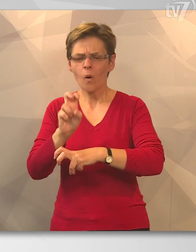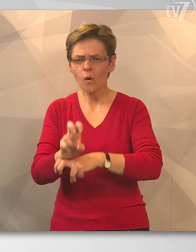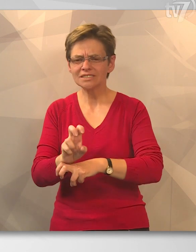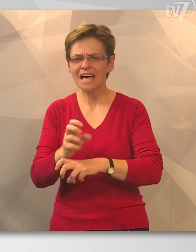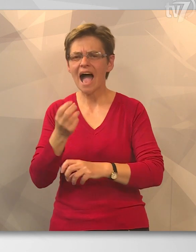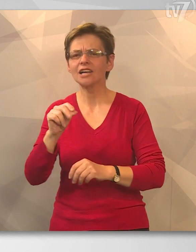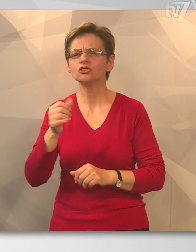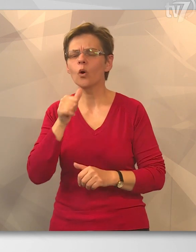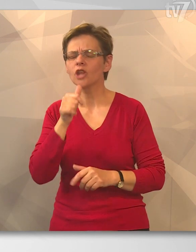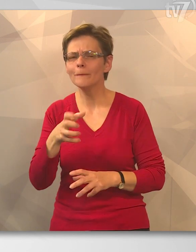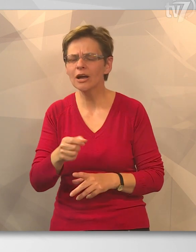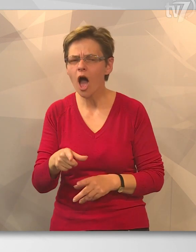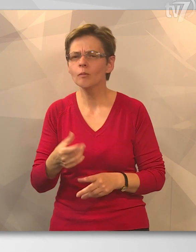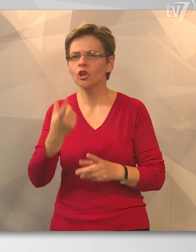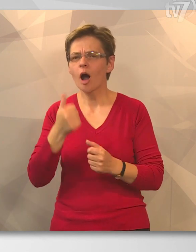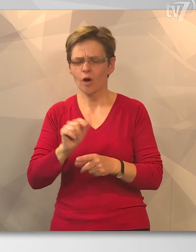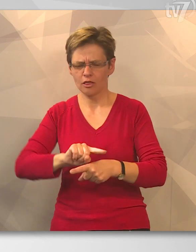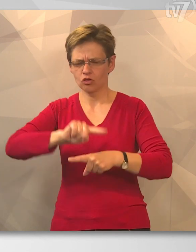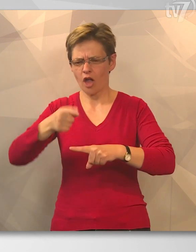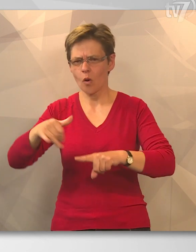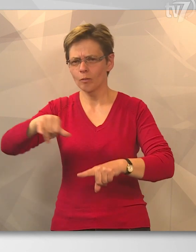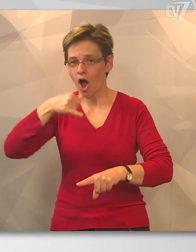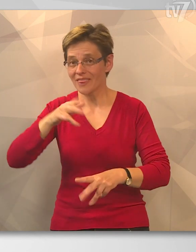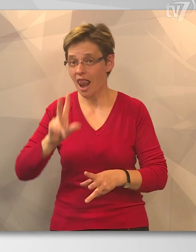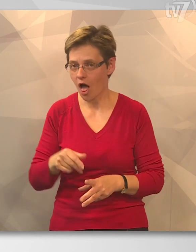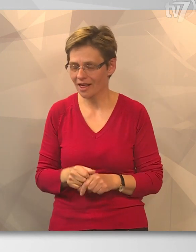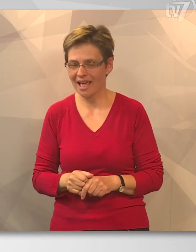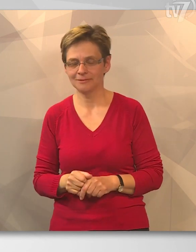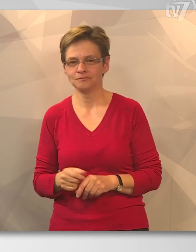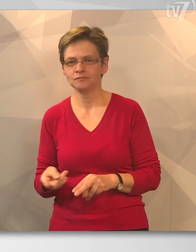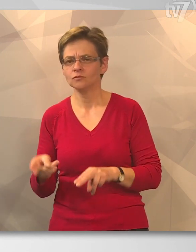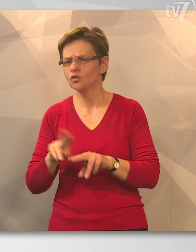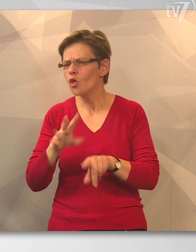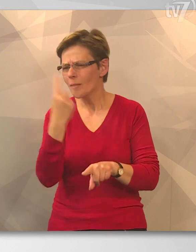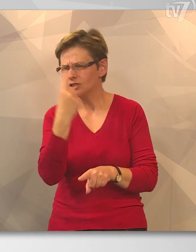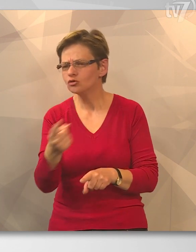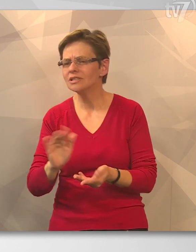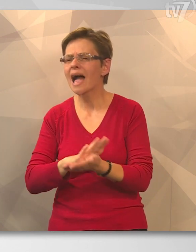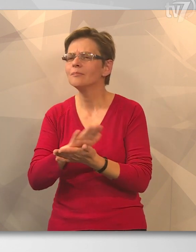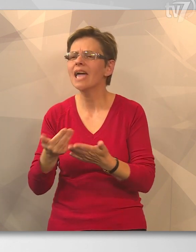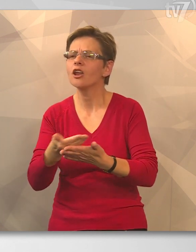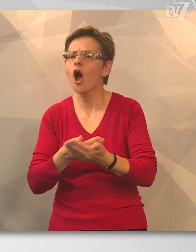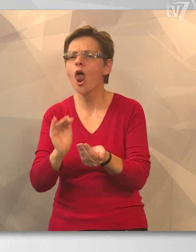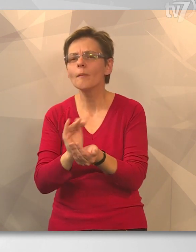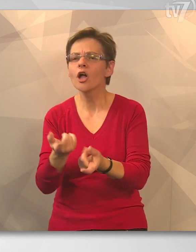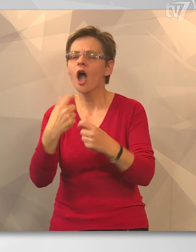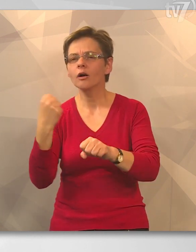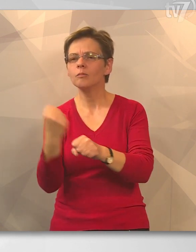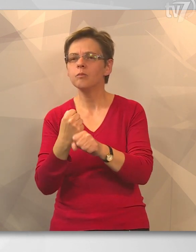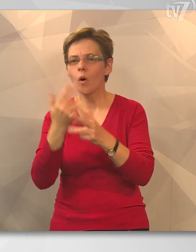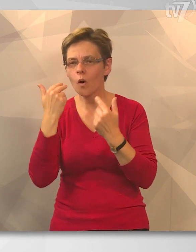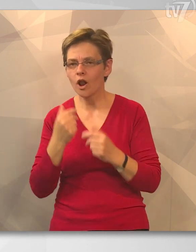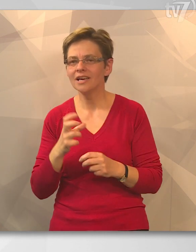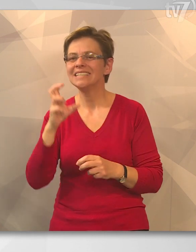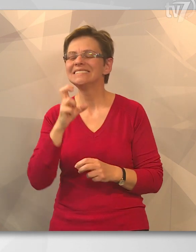kellene még rakni szódapikarbonát, abból egy nagyobb húkos kanál kell. Többen is tudták, hogy milyen alapanyagokból készíti a